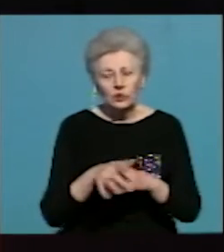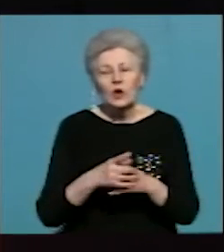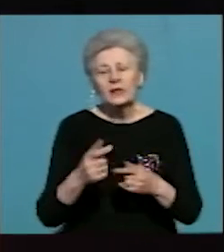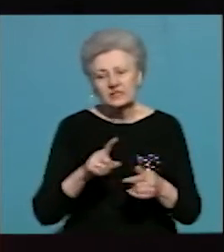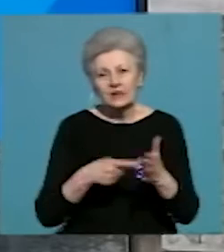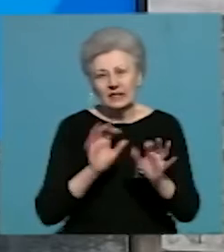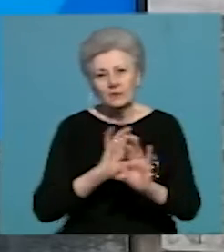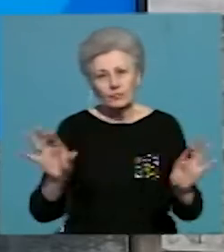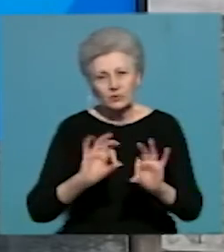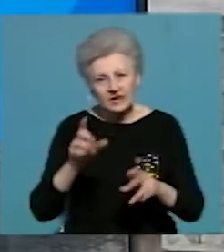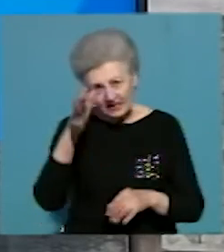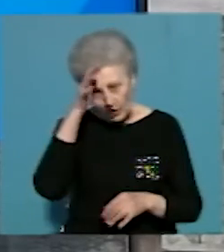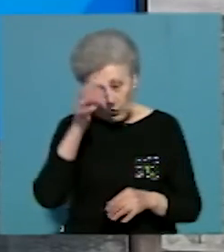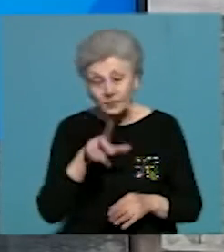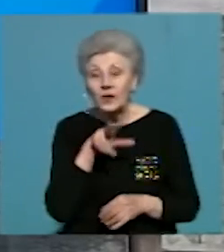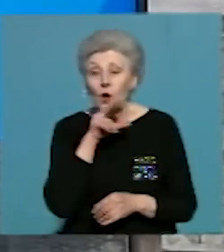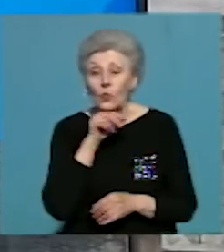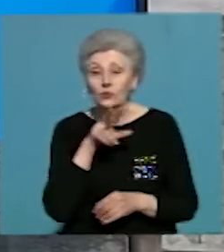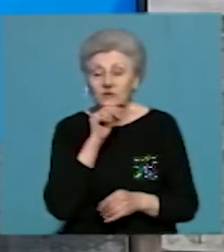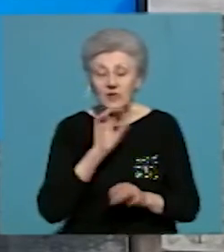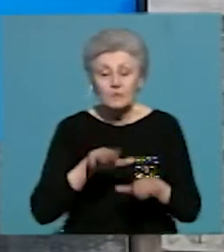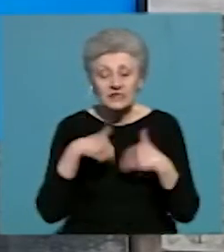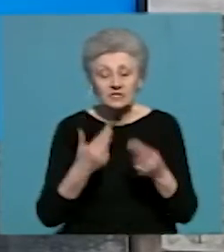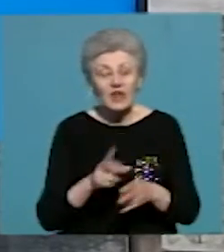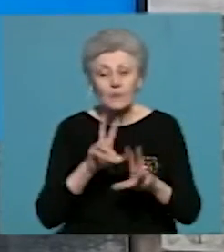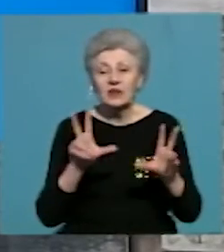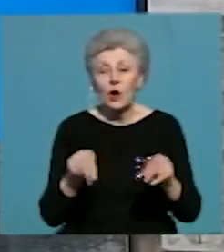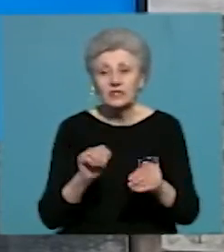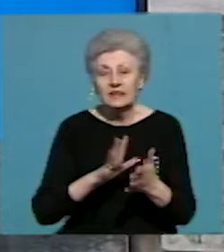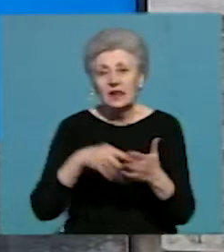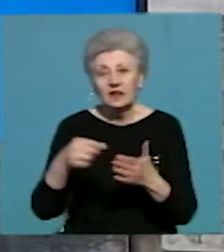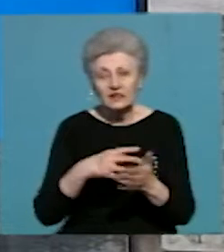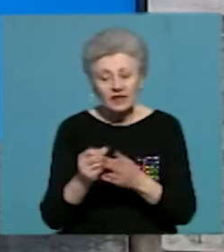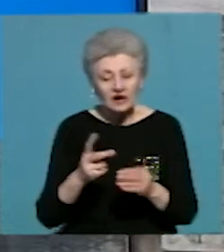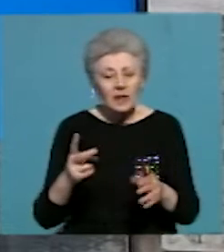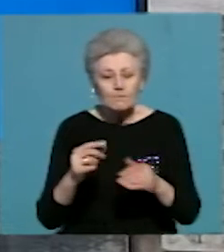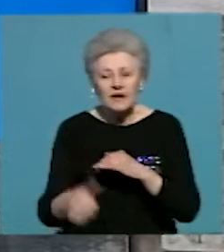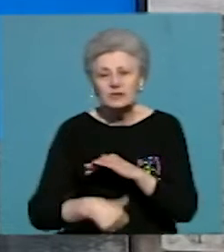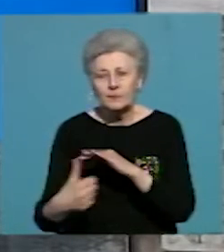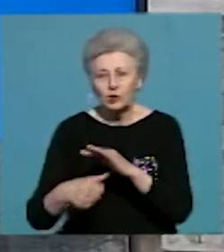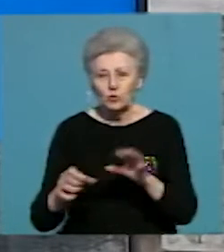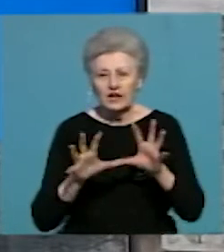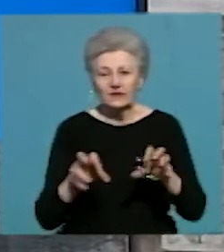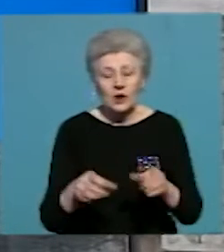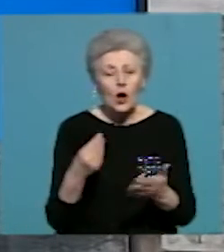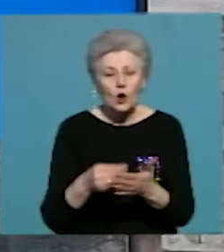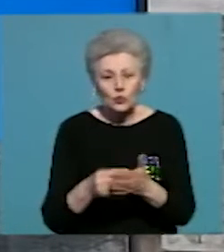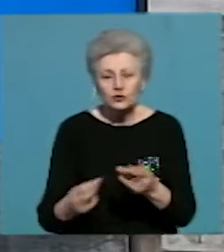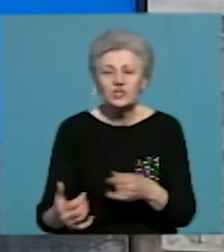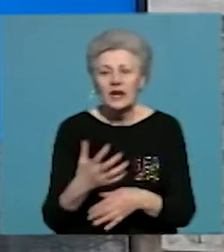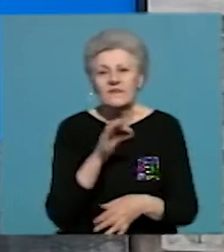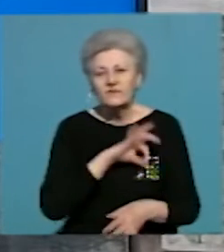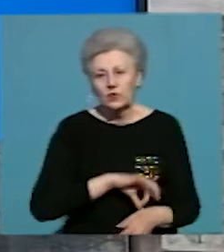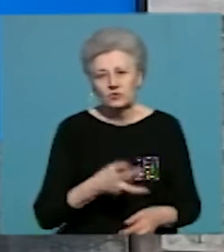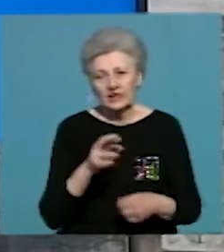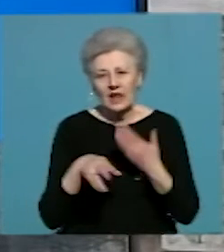науки. У Чернівцях презентували благодійний календар з безпритульними тваринами. Гроші, отримані від продажу, використають для